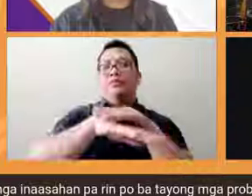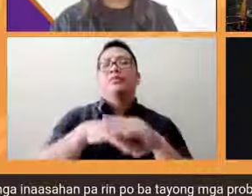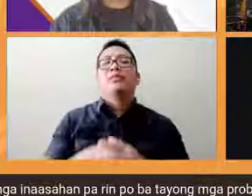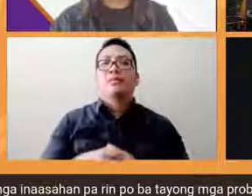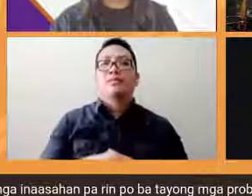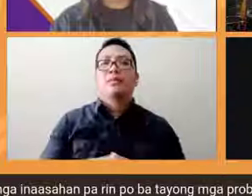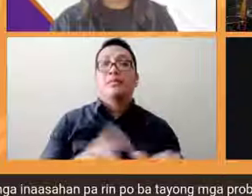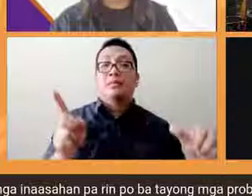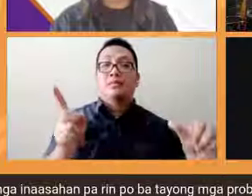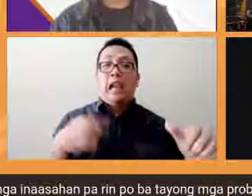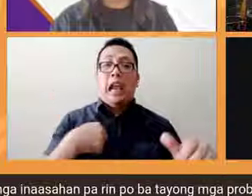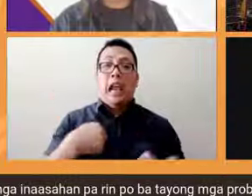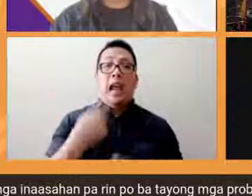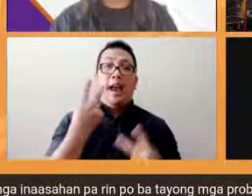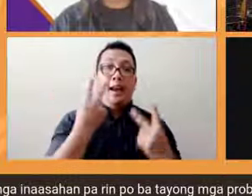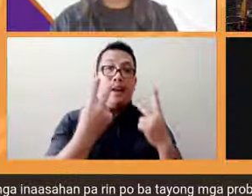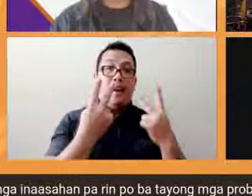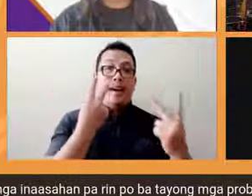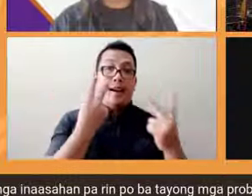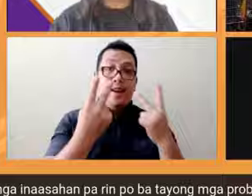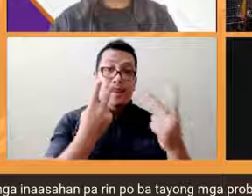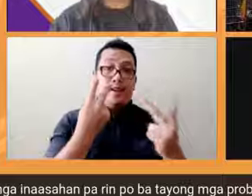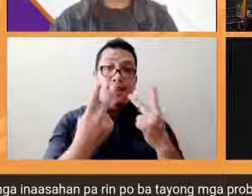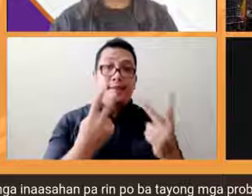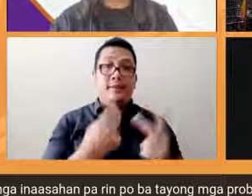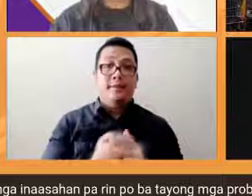nakikikakao ngayong